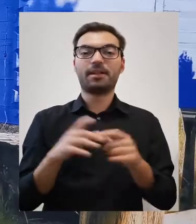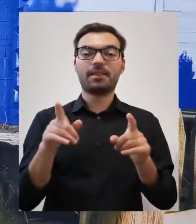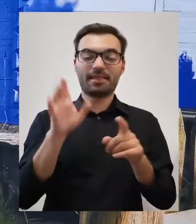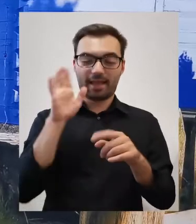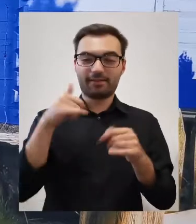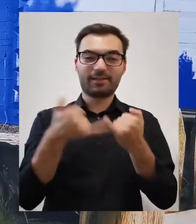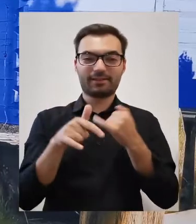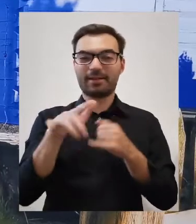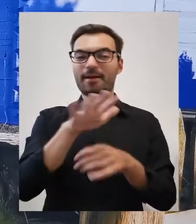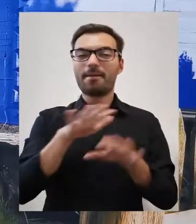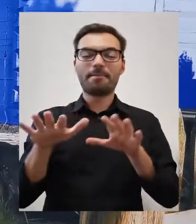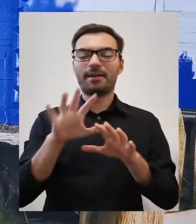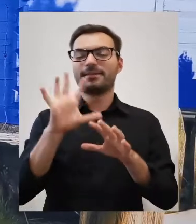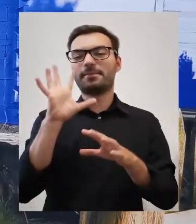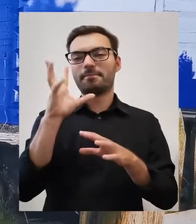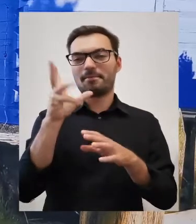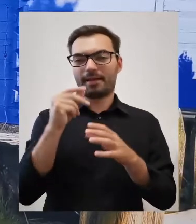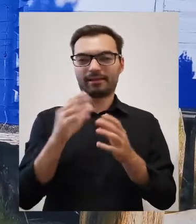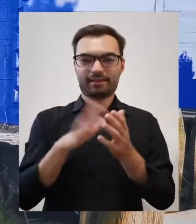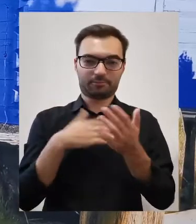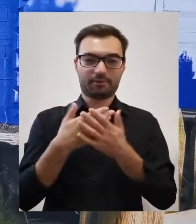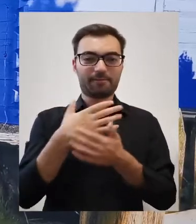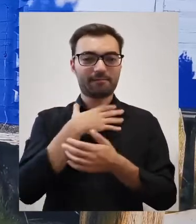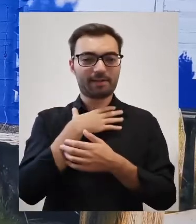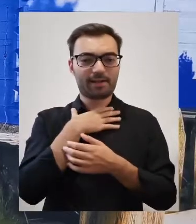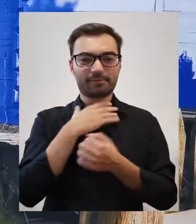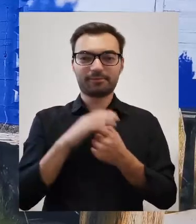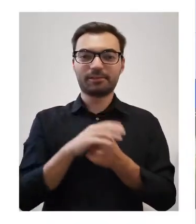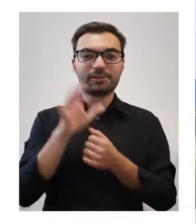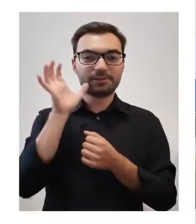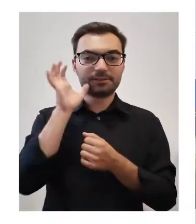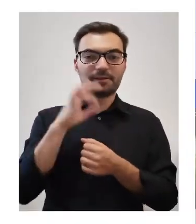również w takich pięknych miejscach jak Pałac Wilanowski.